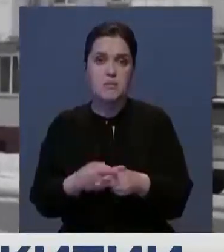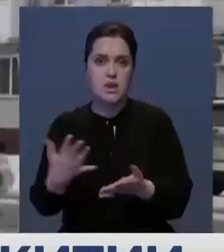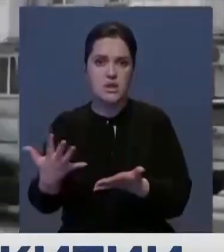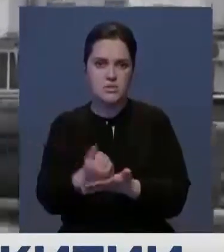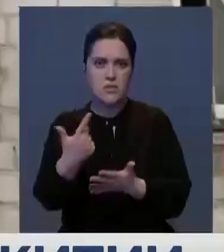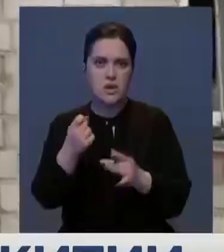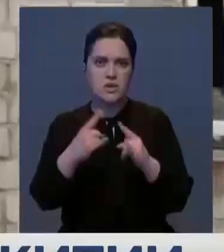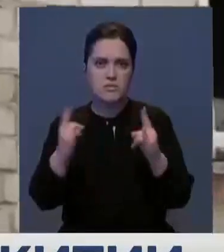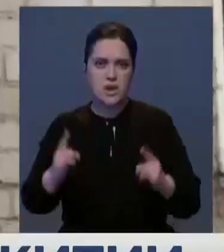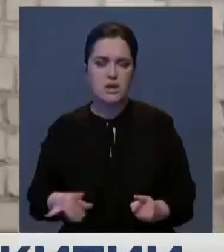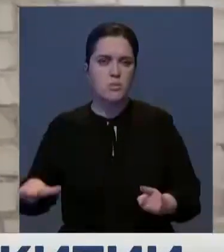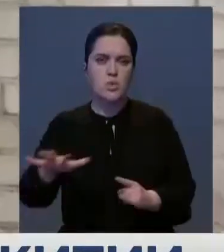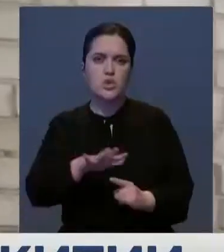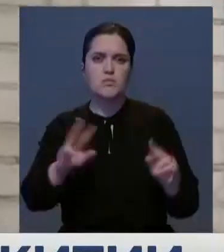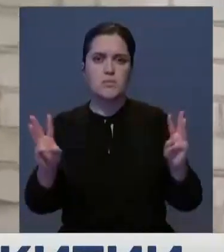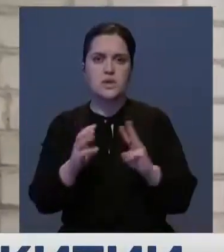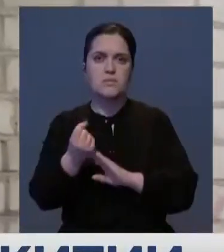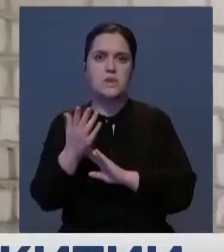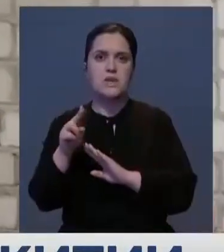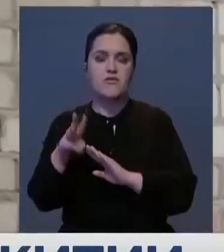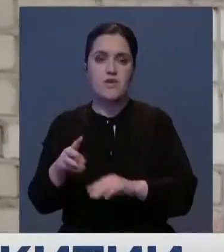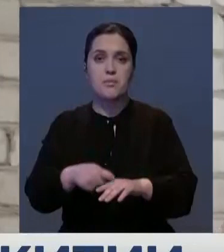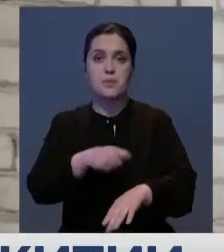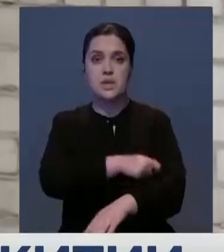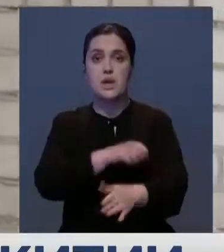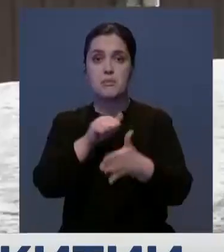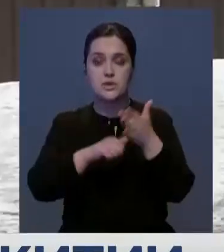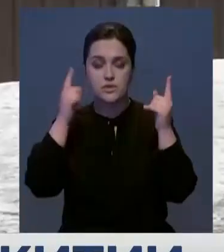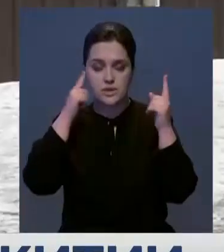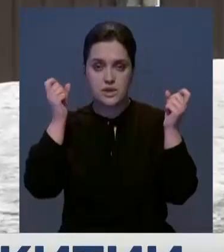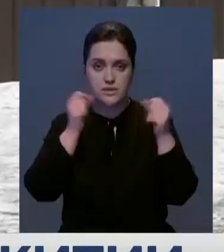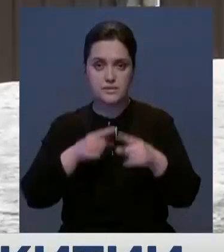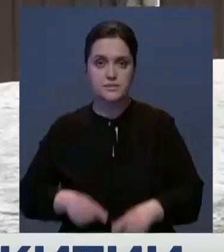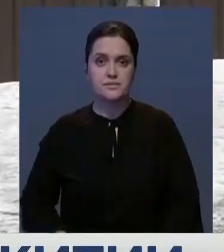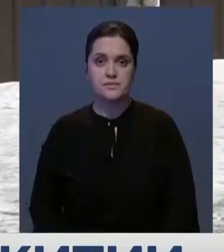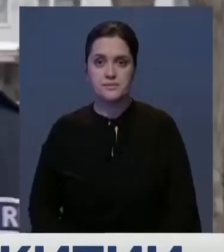баллон. Площадь пожара составила 15 квадратных метров. Причина устанавливается.